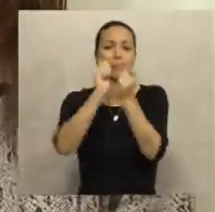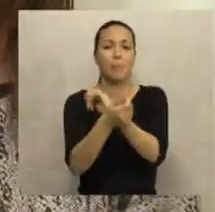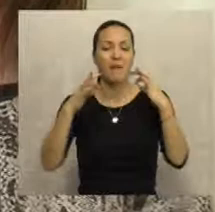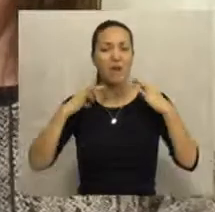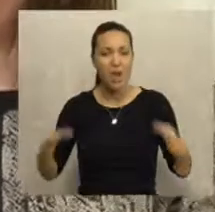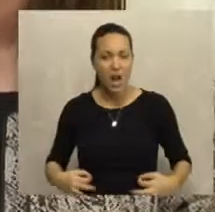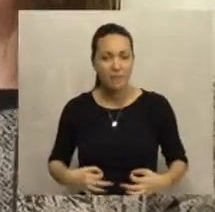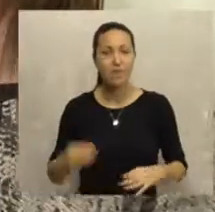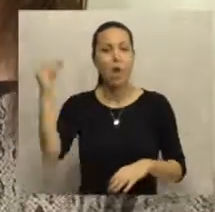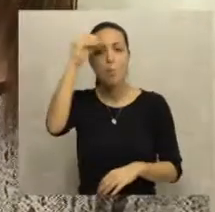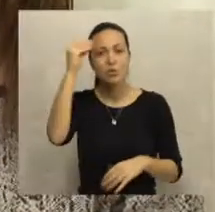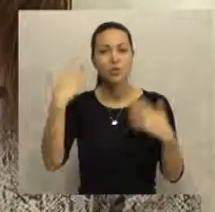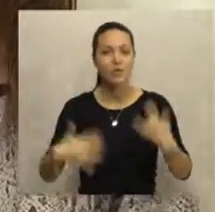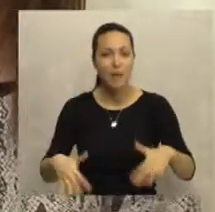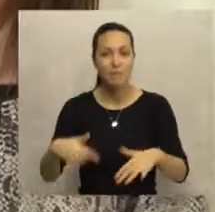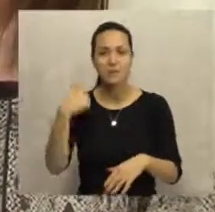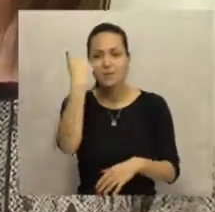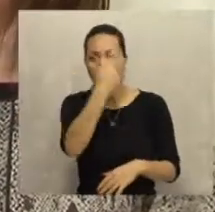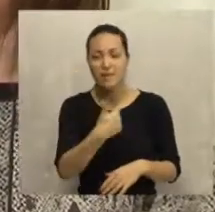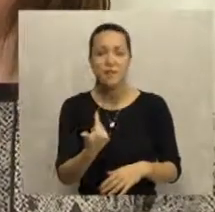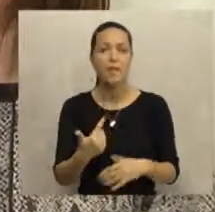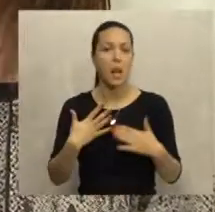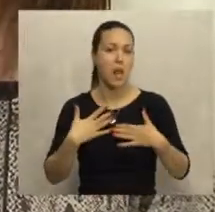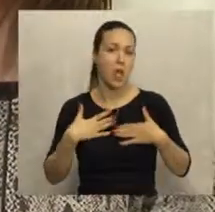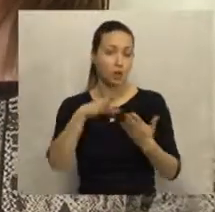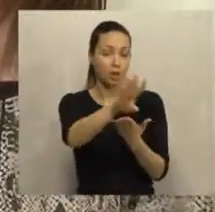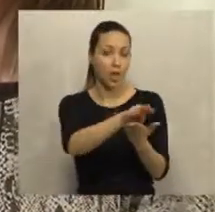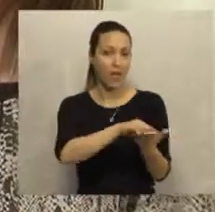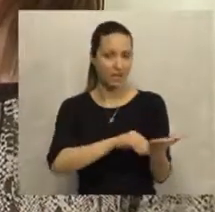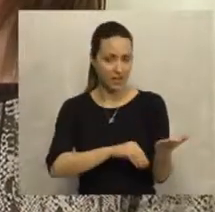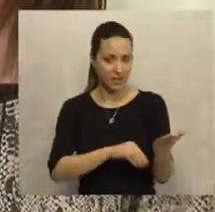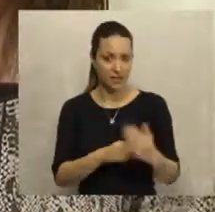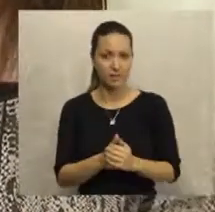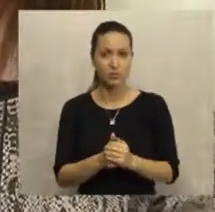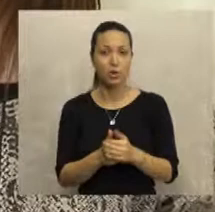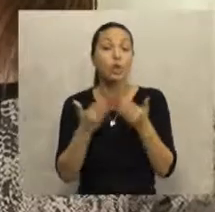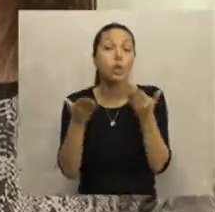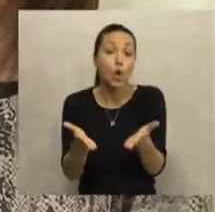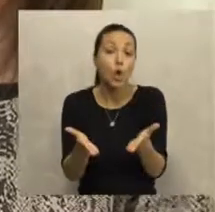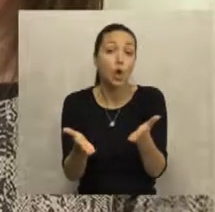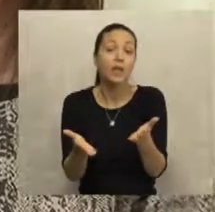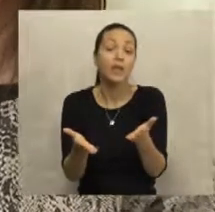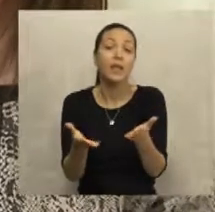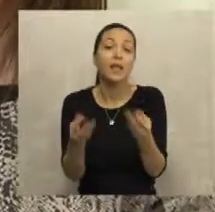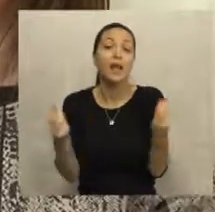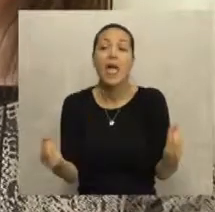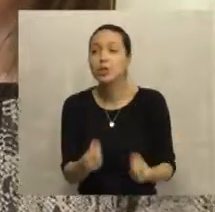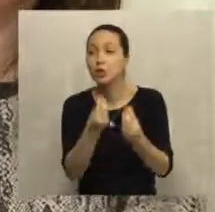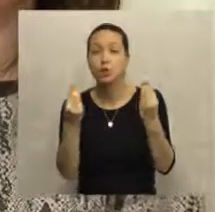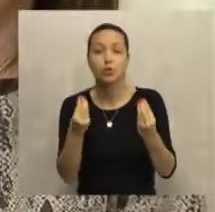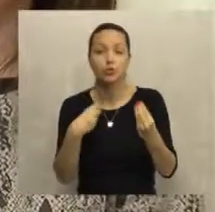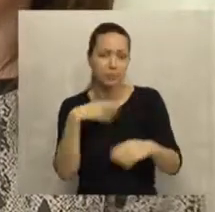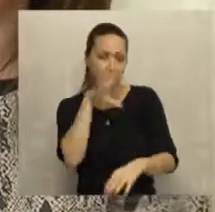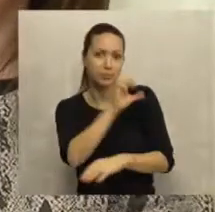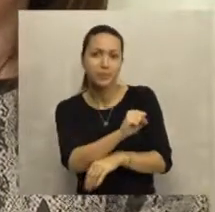prekvalifikaciju do kvalifikaciju obučavanja nezaposlenih lica sa naše evidencije. Tako da, eto, to je bilo